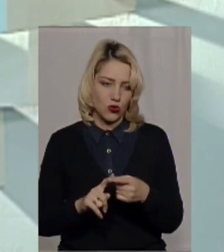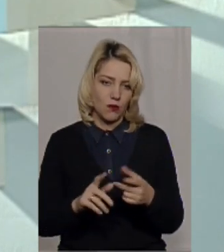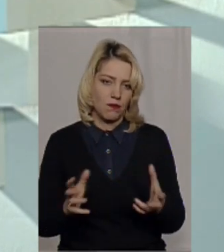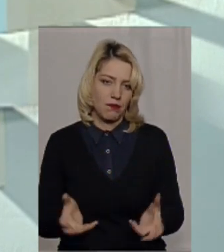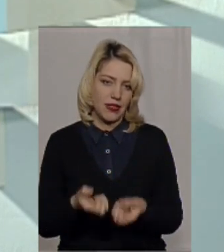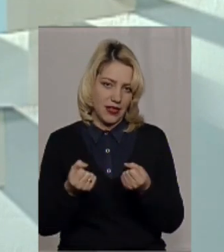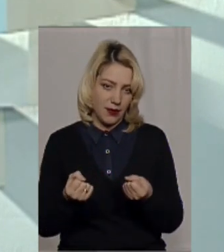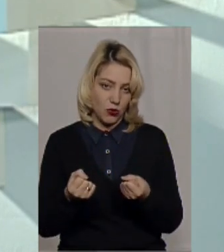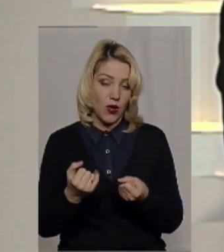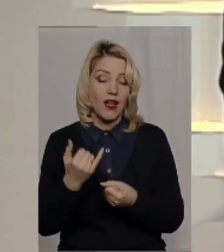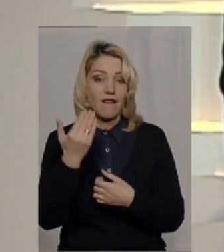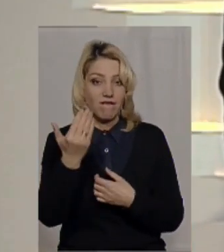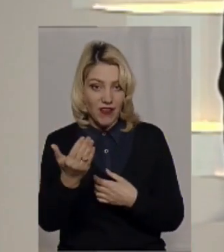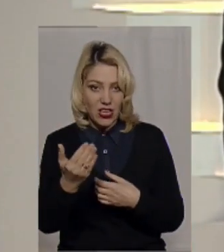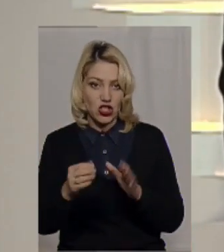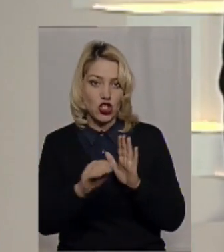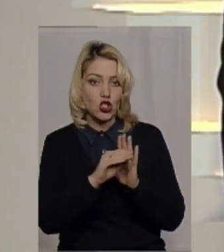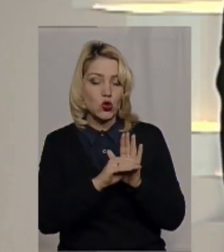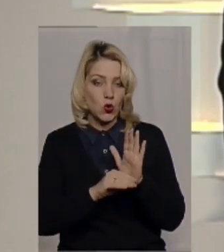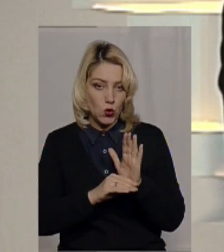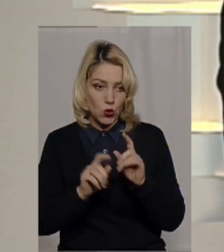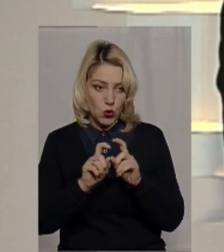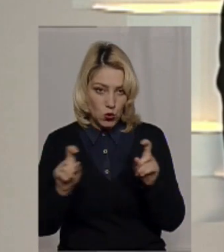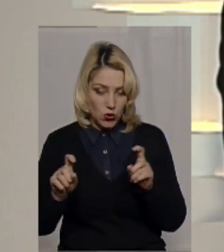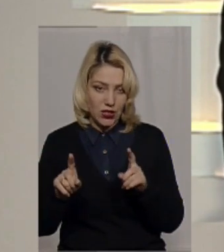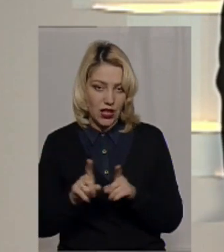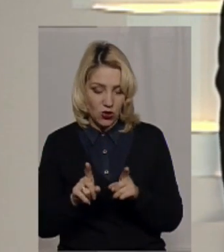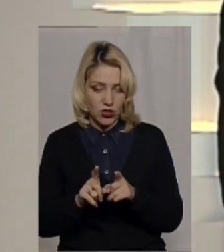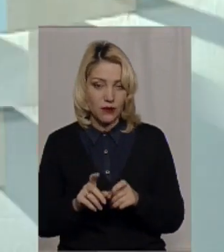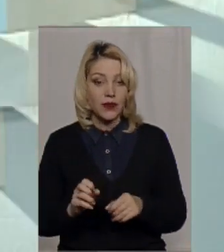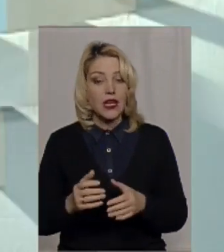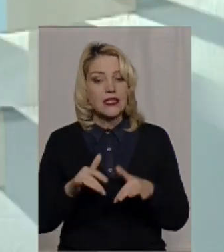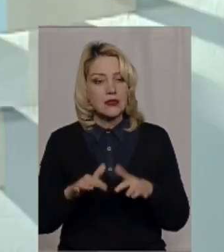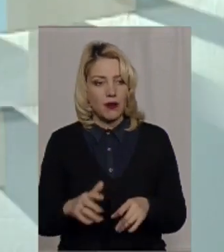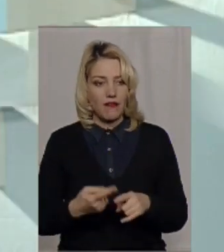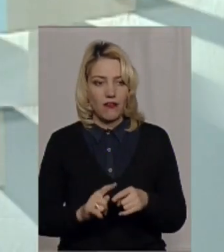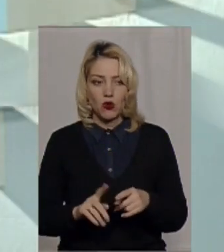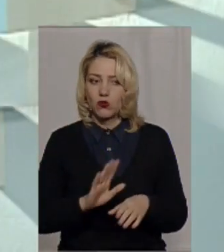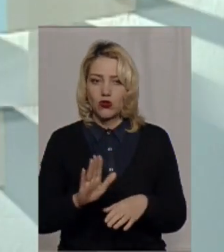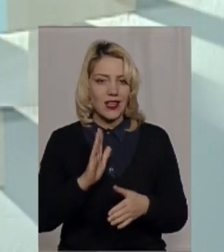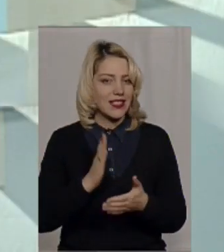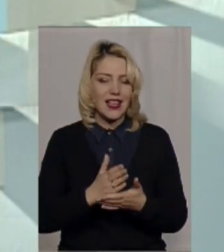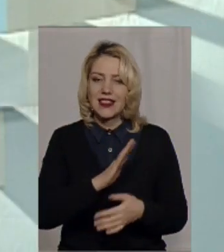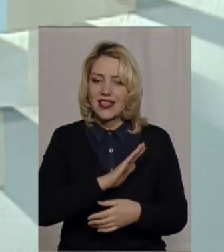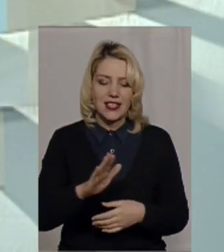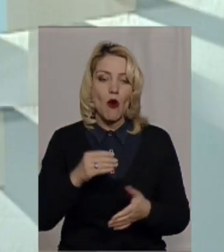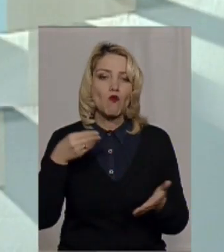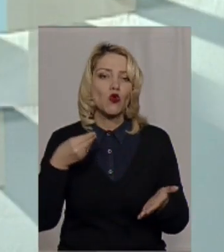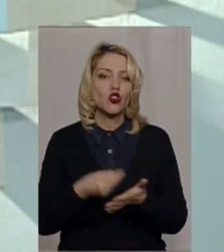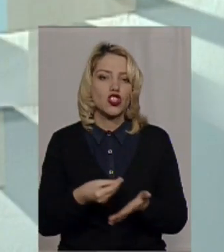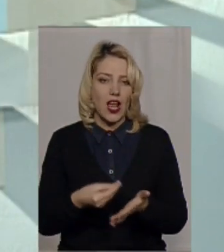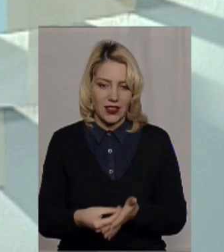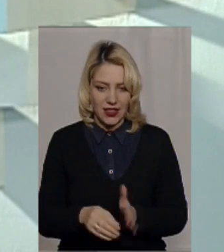підтримку. Тобто і в вашій структурі з кадрами також? Ні, справа в тому, що я не є бюджетною структурою, я